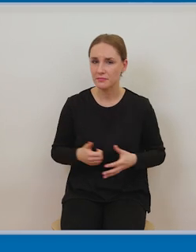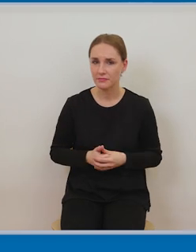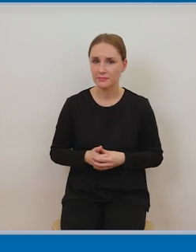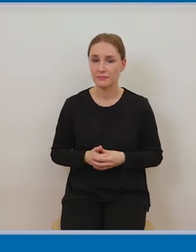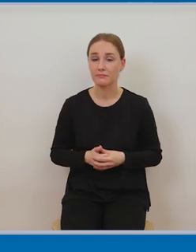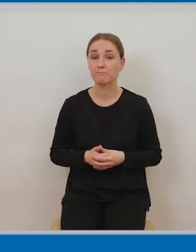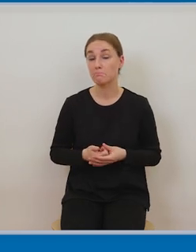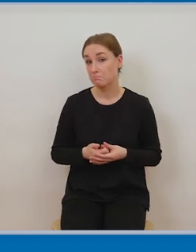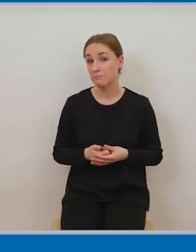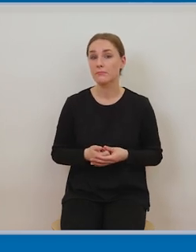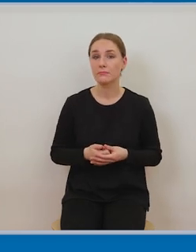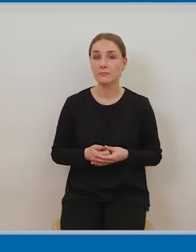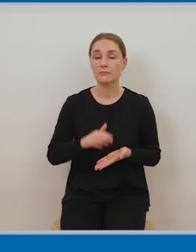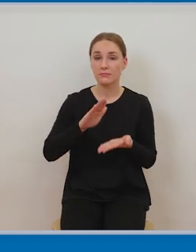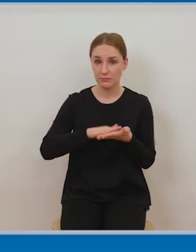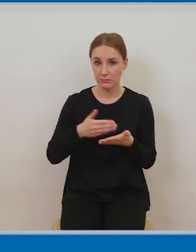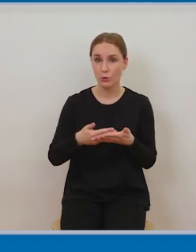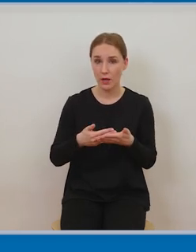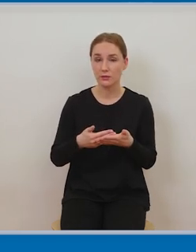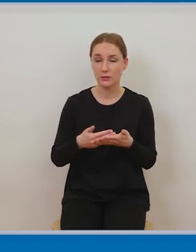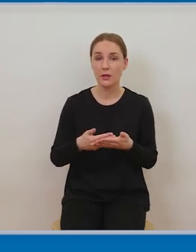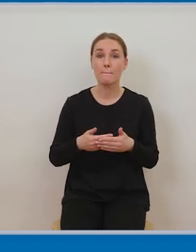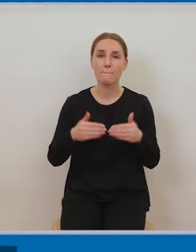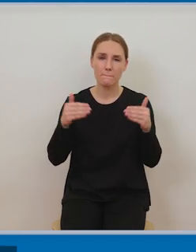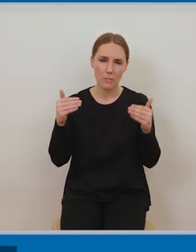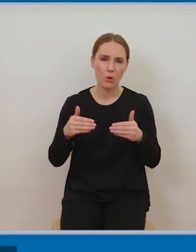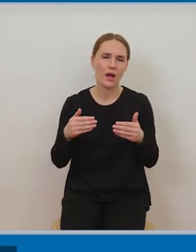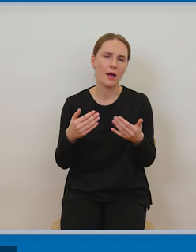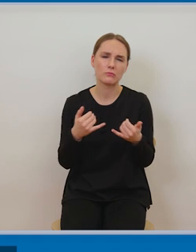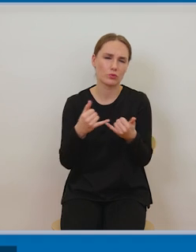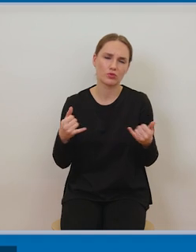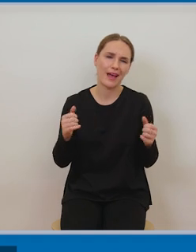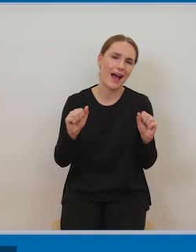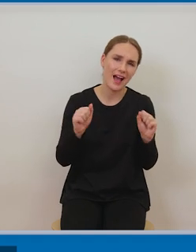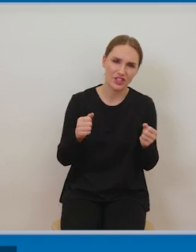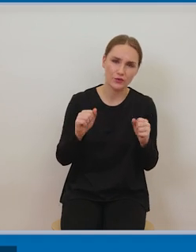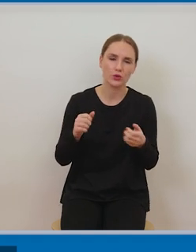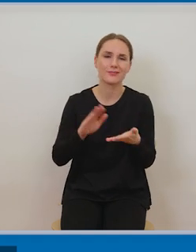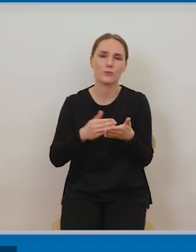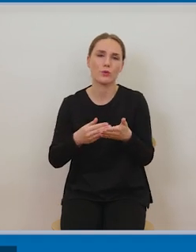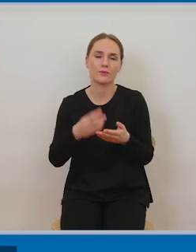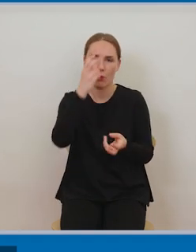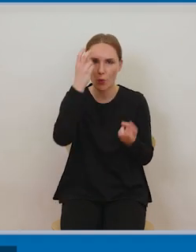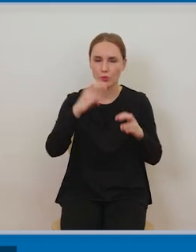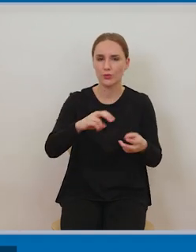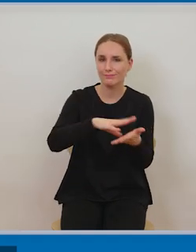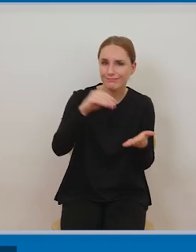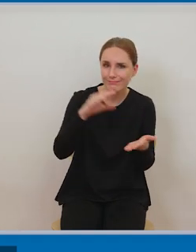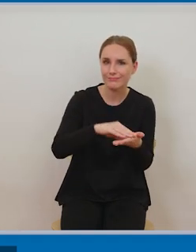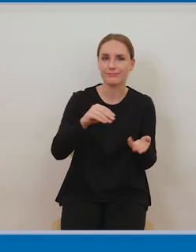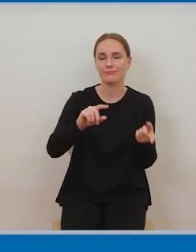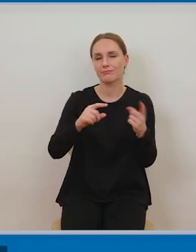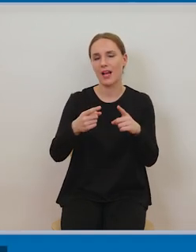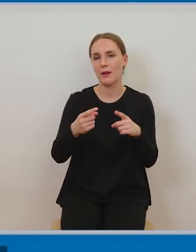osobom trzecim pod warunkiem że mówimy o tym zamkniętym kręgu który tak jak Państwu